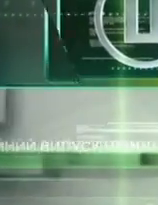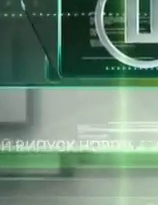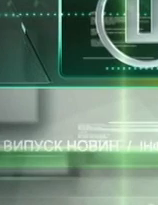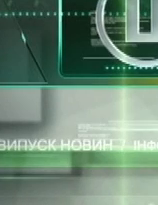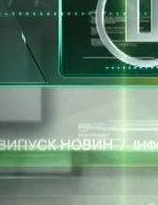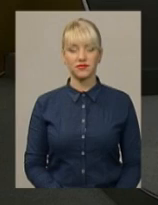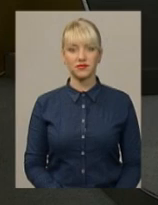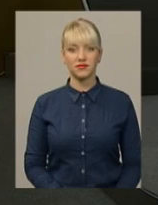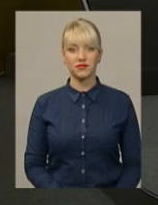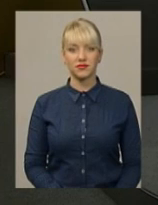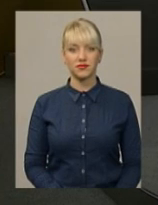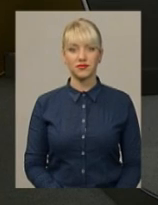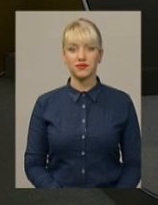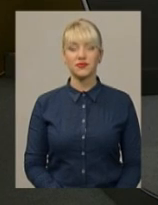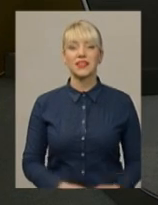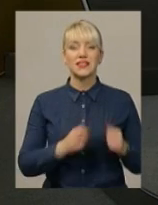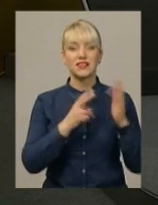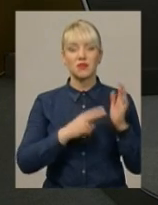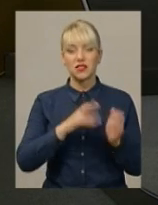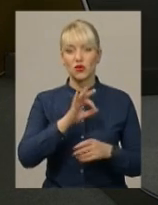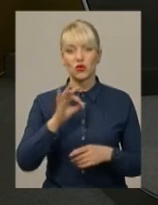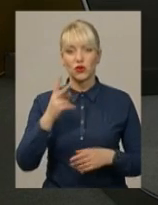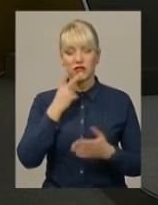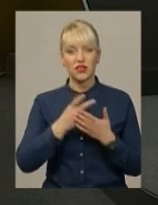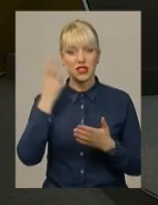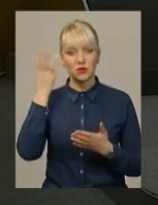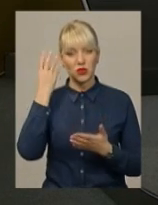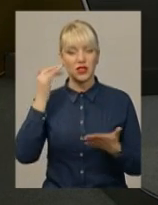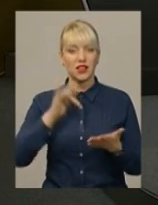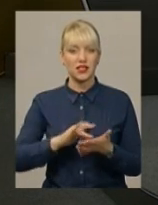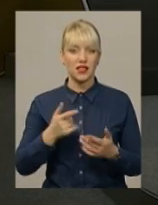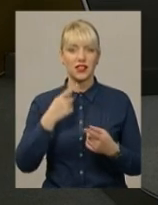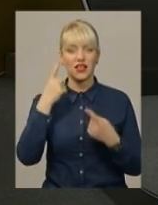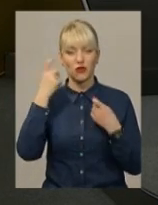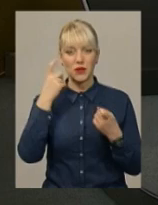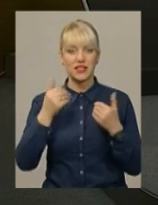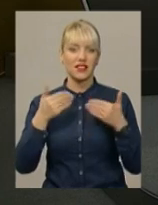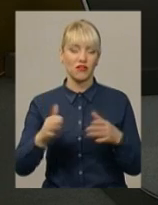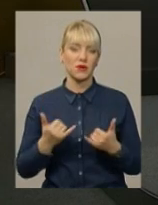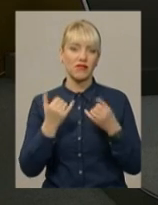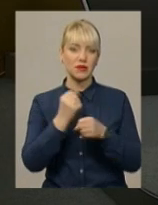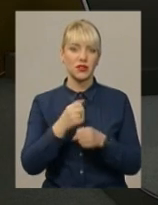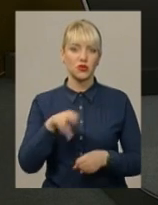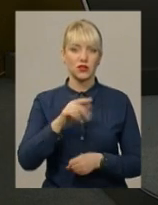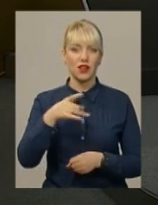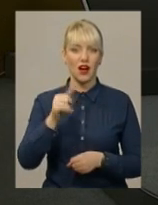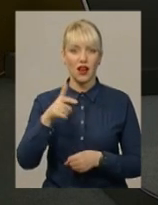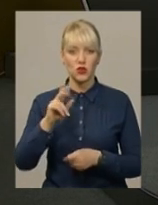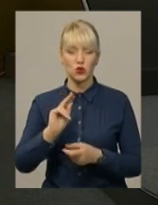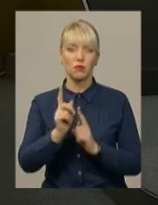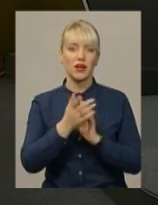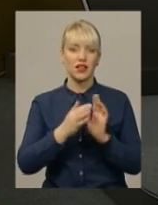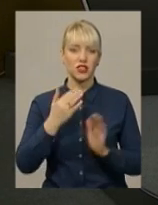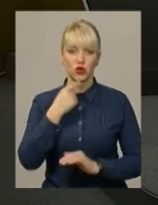Музика 17.00 в ефірі «Поділя Центр» – черговий інформаційний випуск. У студії Надія Драганчук та Оксана